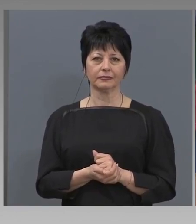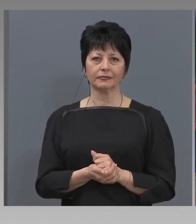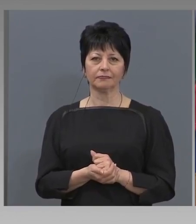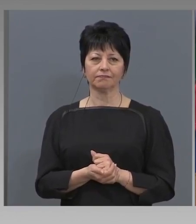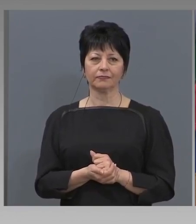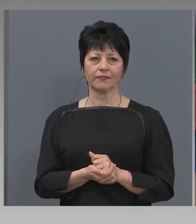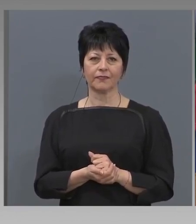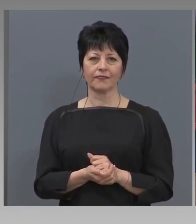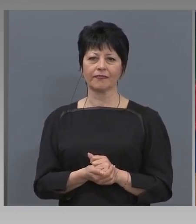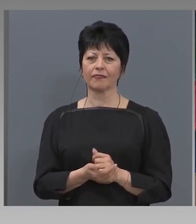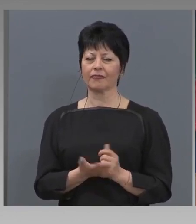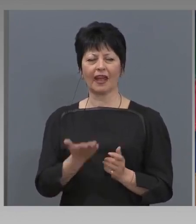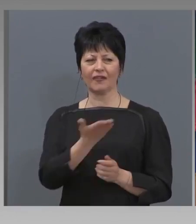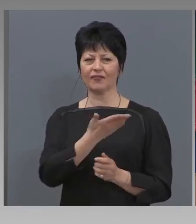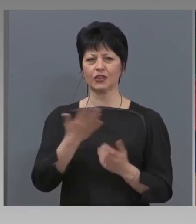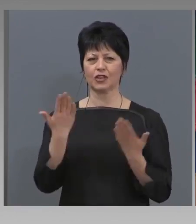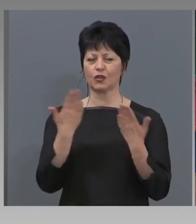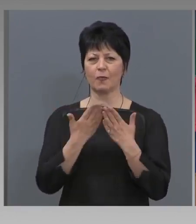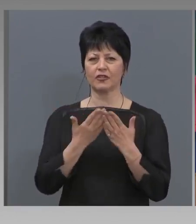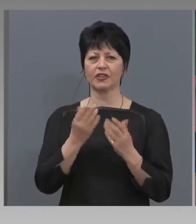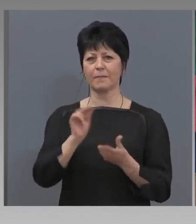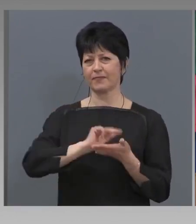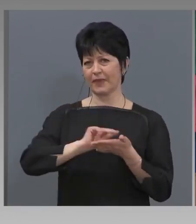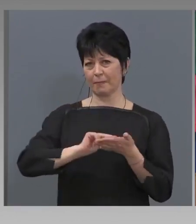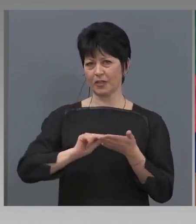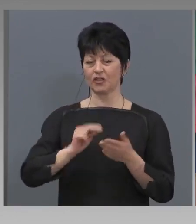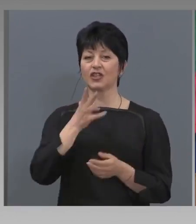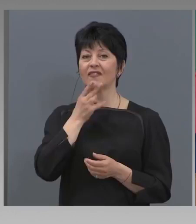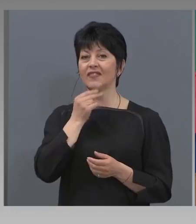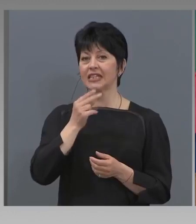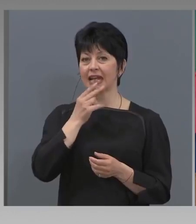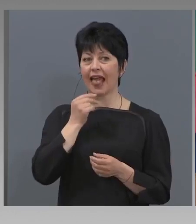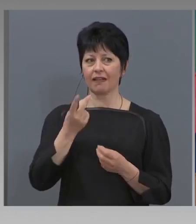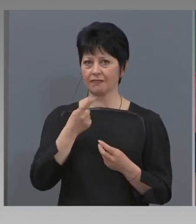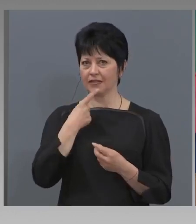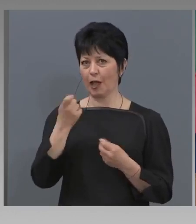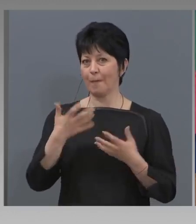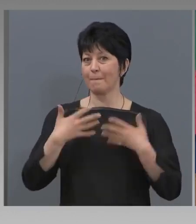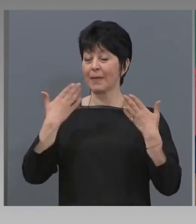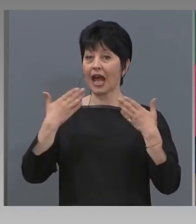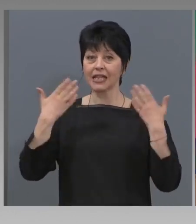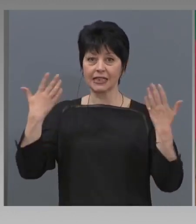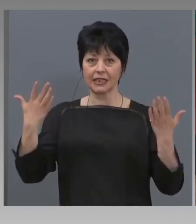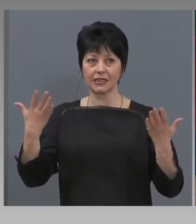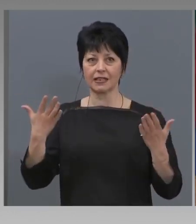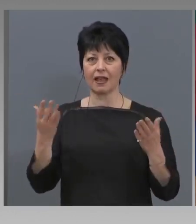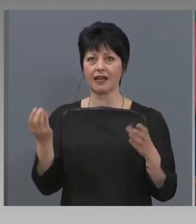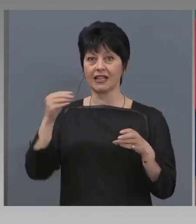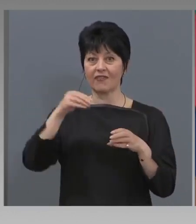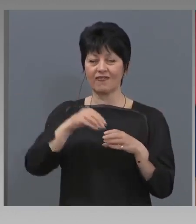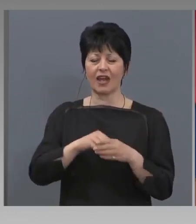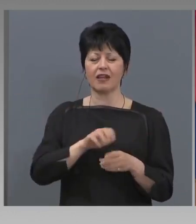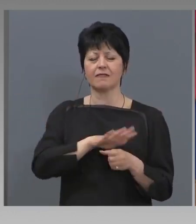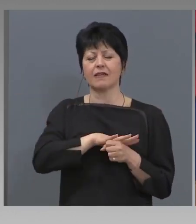Те ще си го прочитат. Пишат, че в Израел за празниците са въвели пълно затваряне.